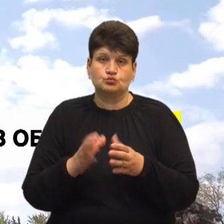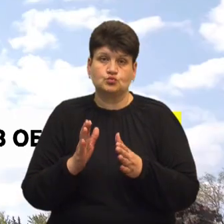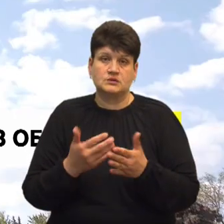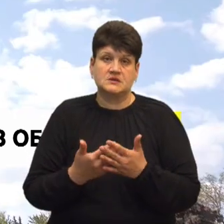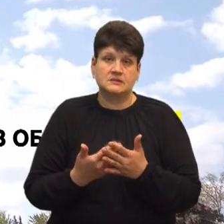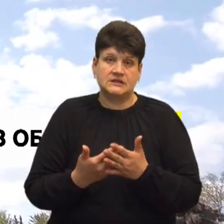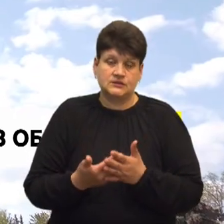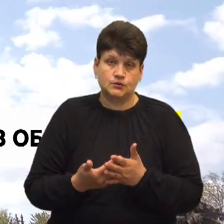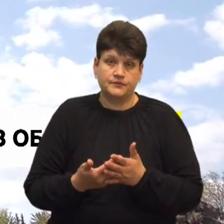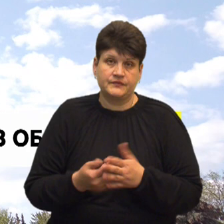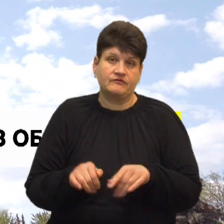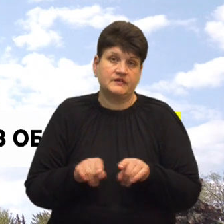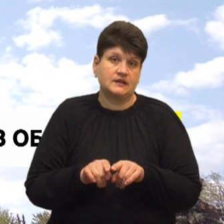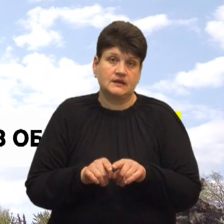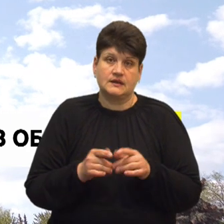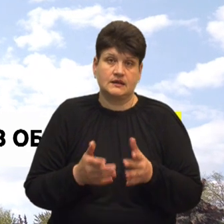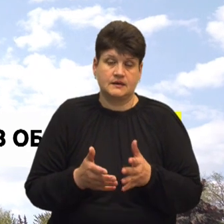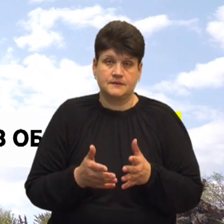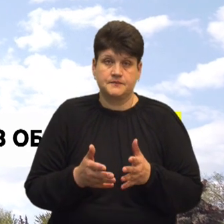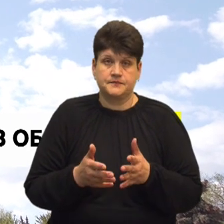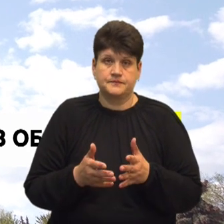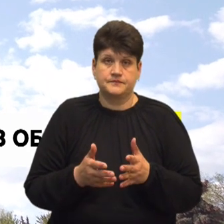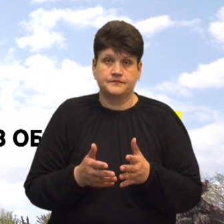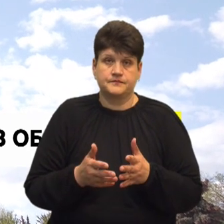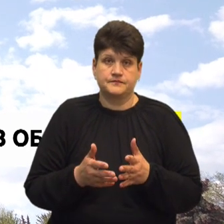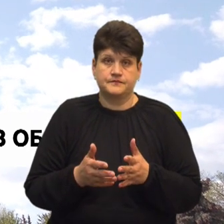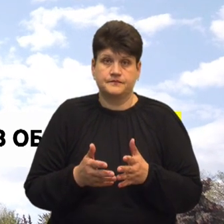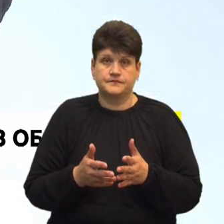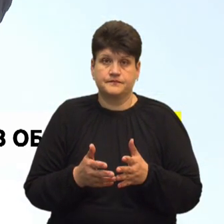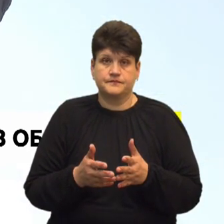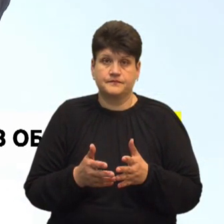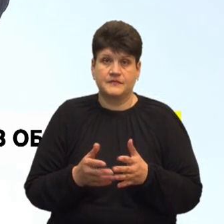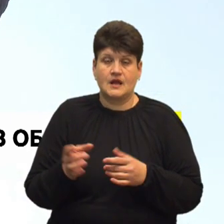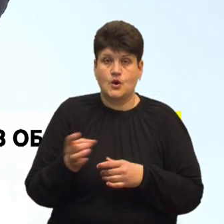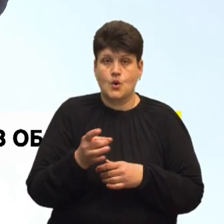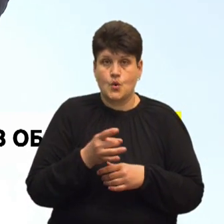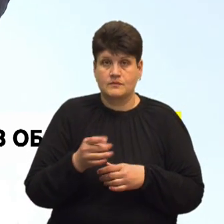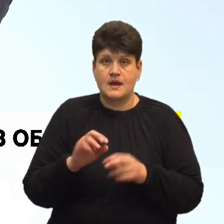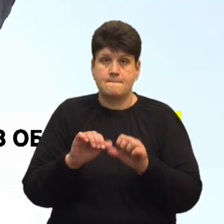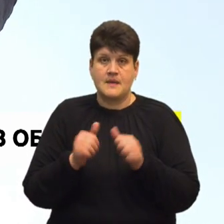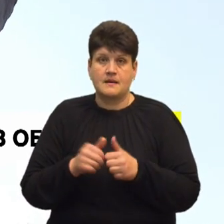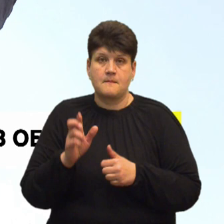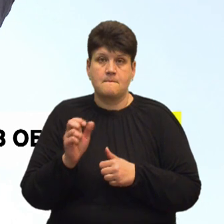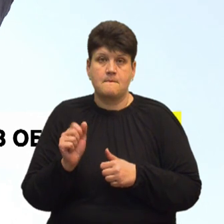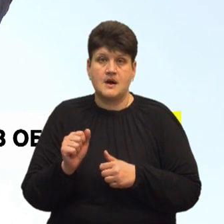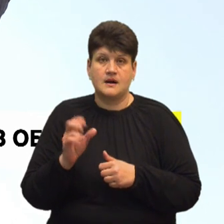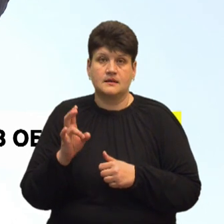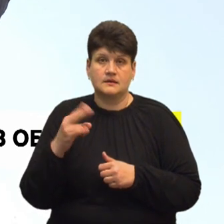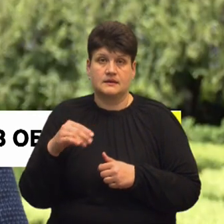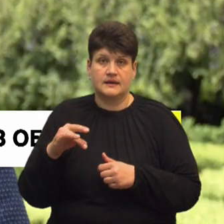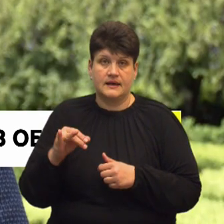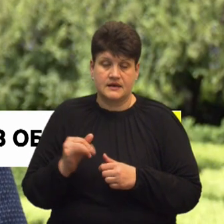в таких самих розмірах як пам'ятник Бандері, тому що фактично